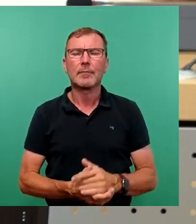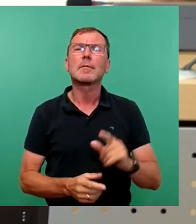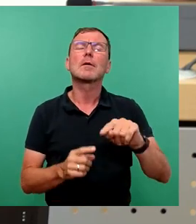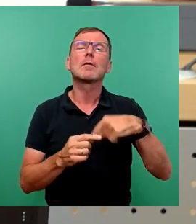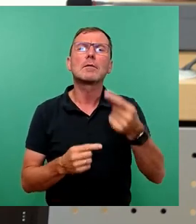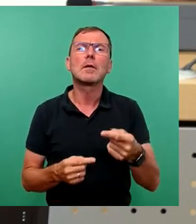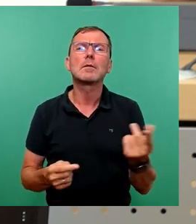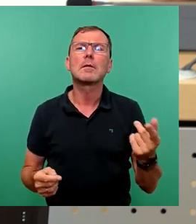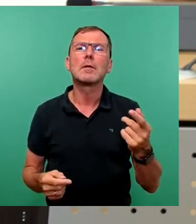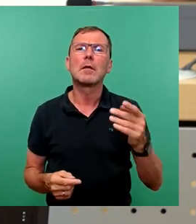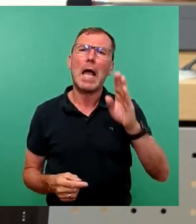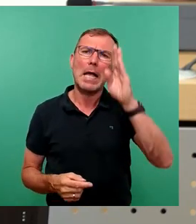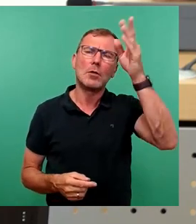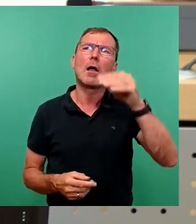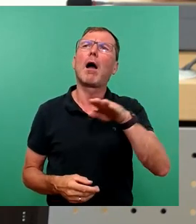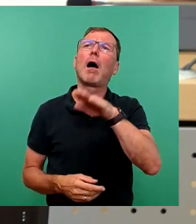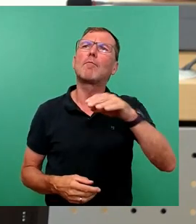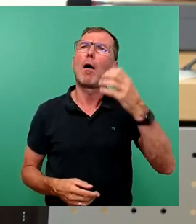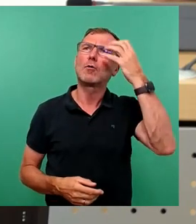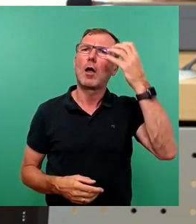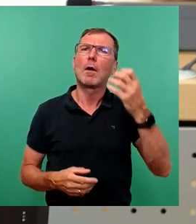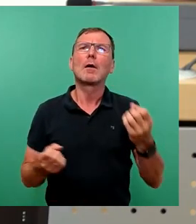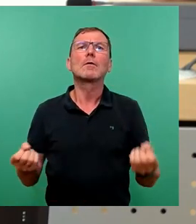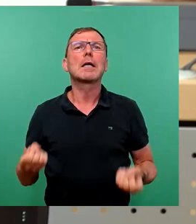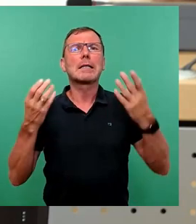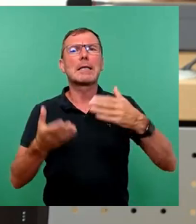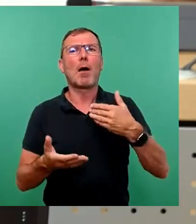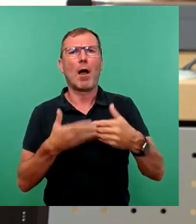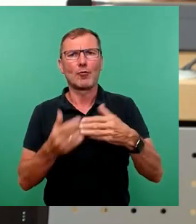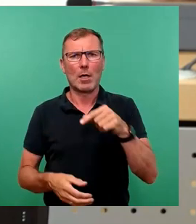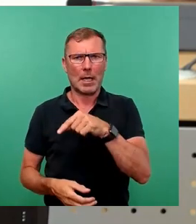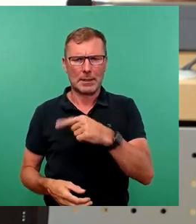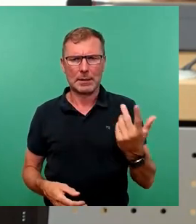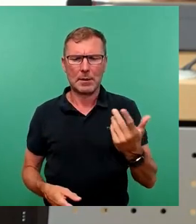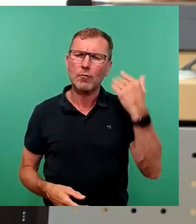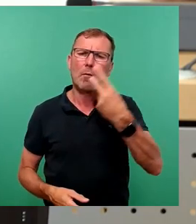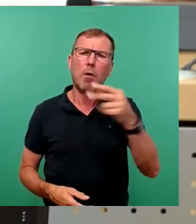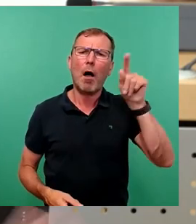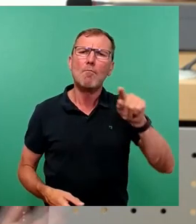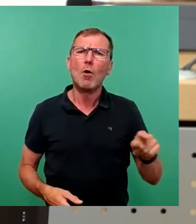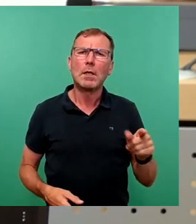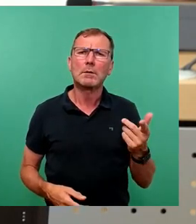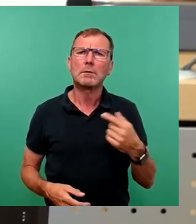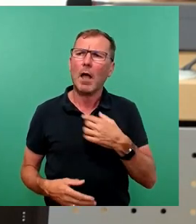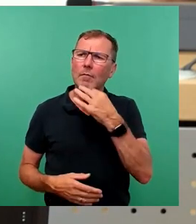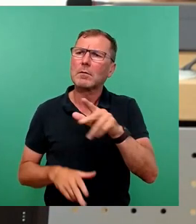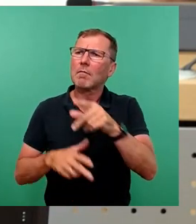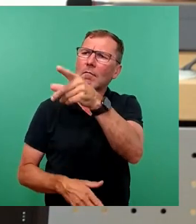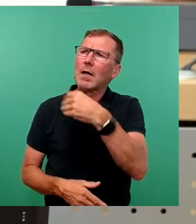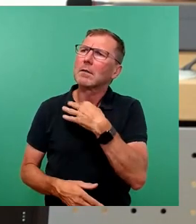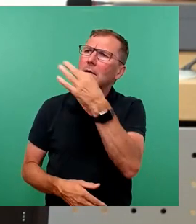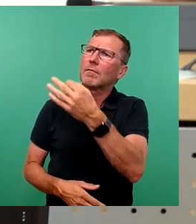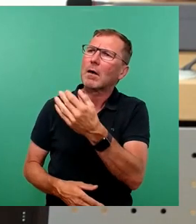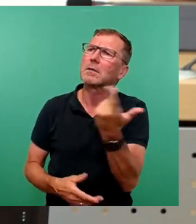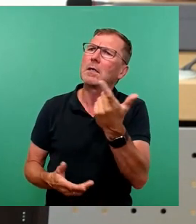haben die ideologische Parkträumerei einer Klimaneutralität in Dresden. Ich habe vor ein paar Monaten eine Anfrage gemacht. Niemand konnte mir in der Verwaltung sagen, was der Spaß